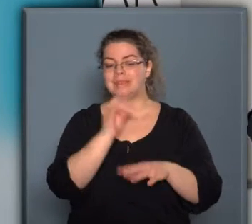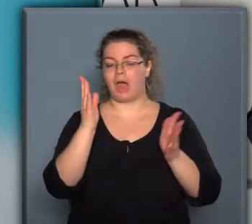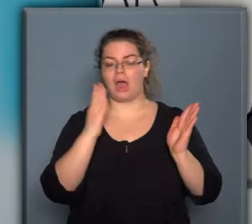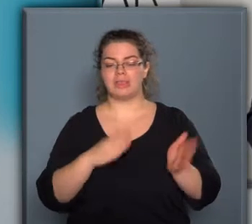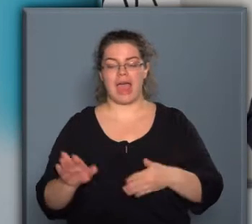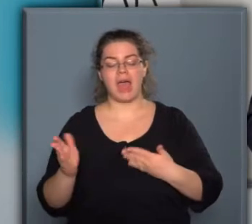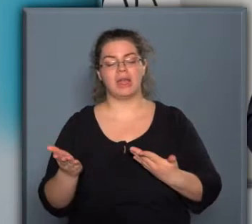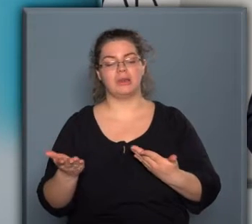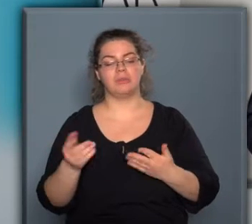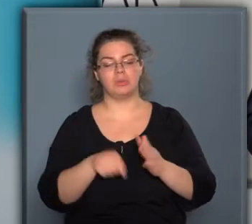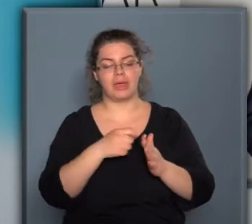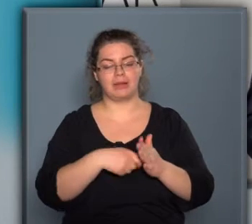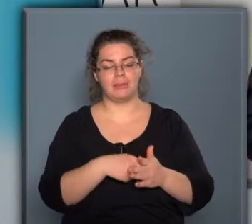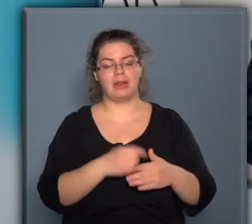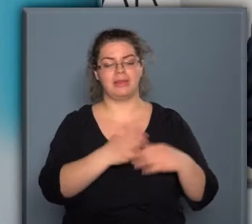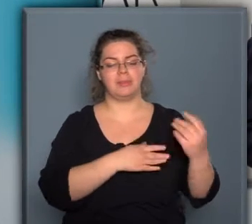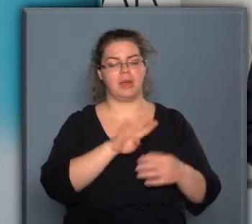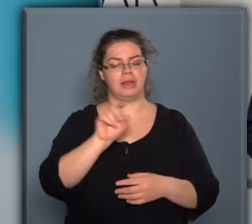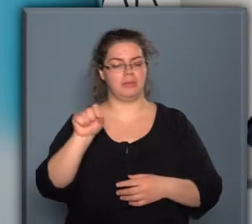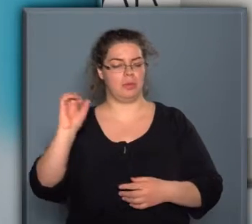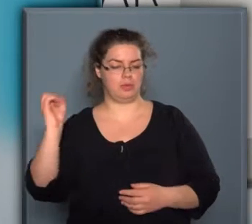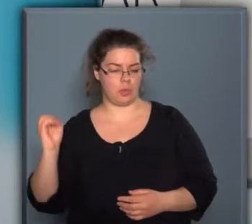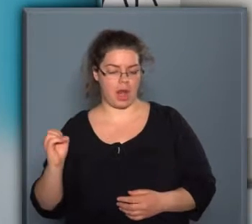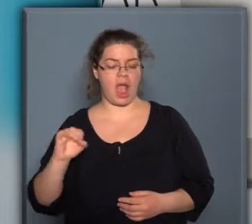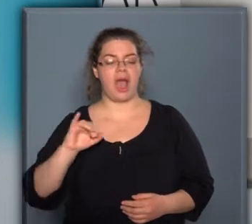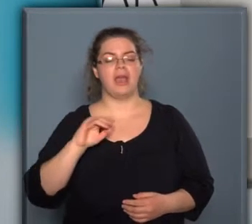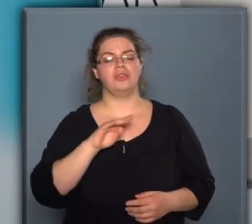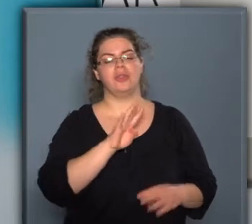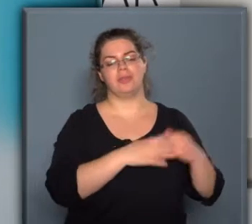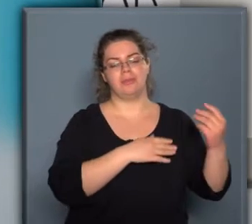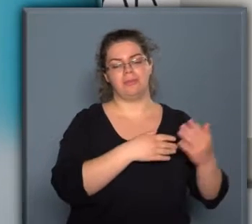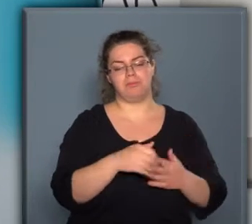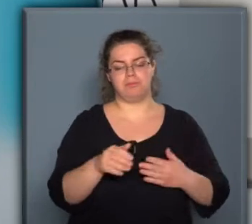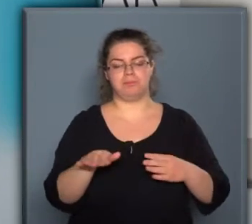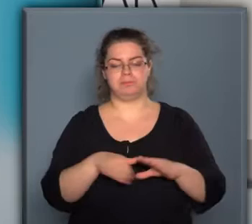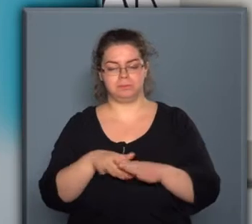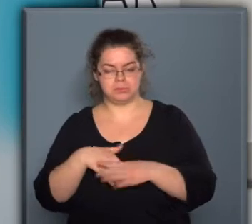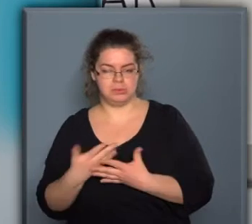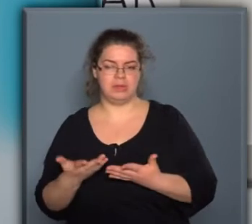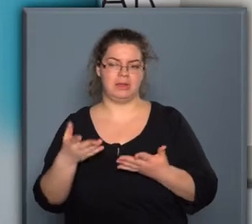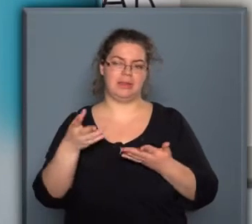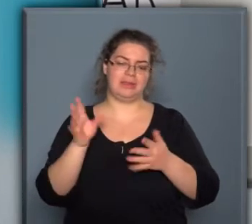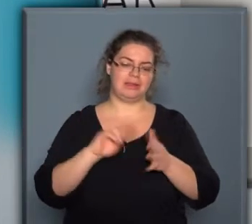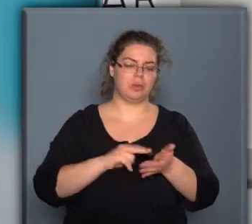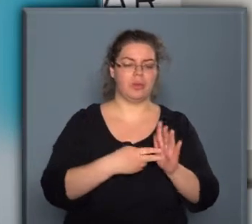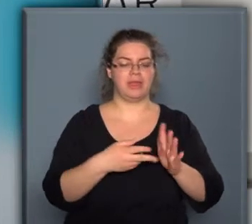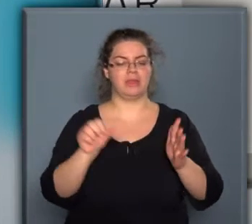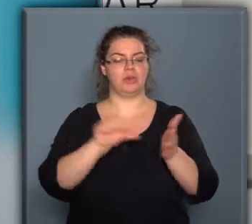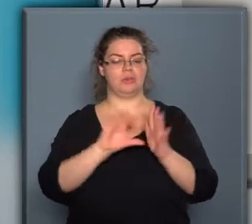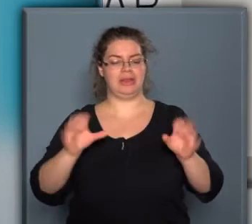az ipar 4.0 mintagyárak részvételével és az ipar 4.0 technológiai központ létrehozásával